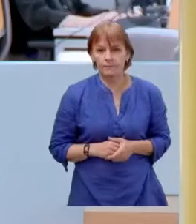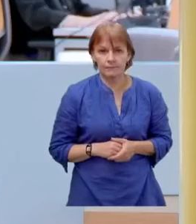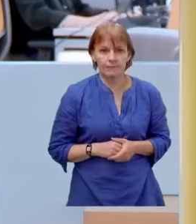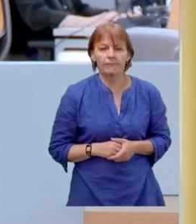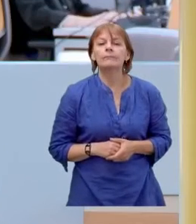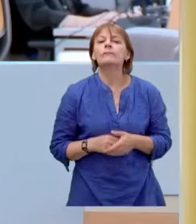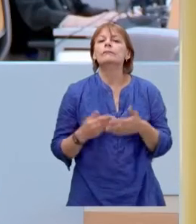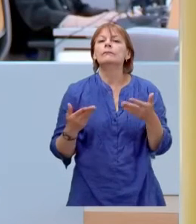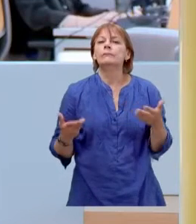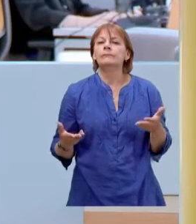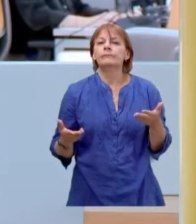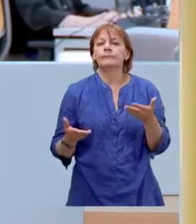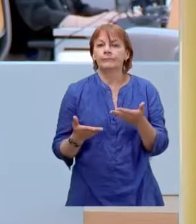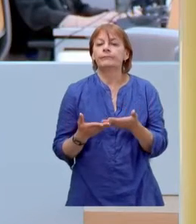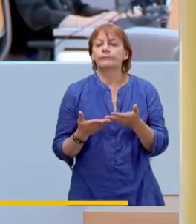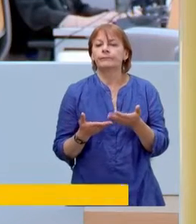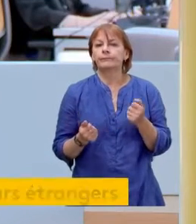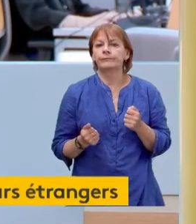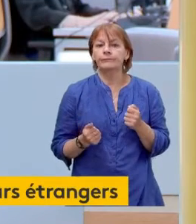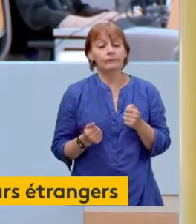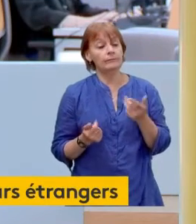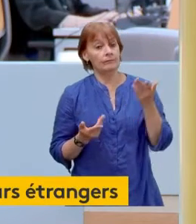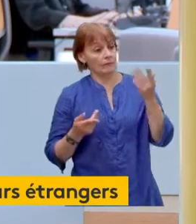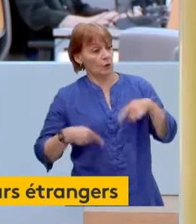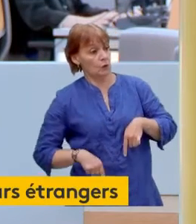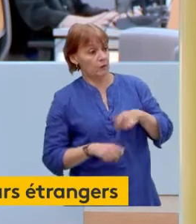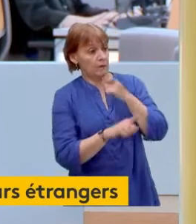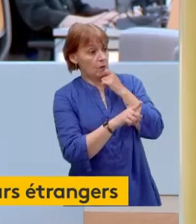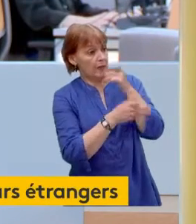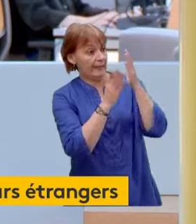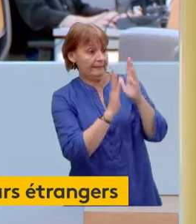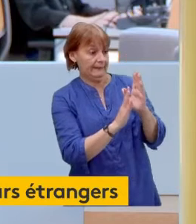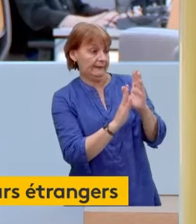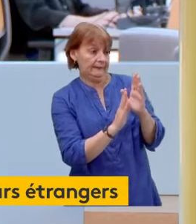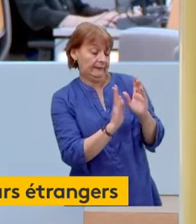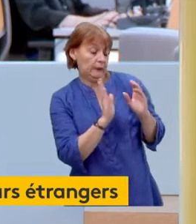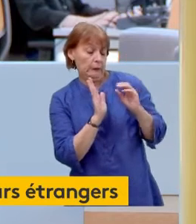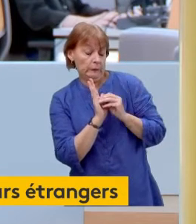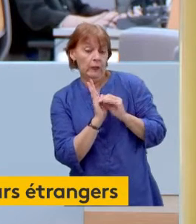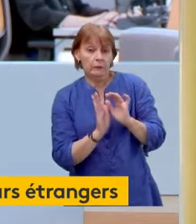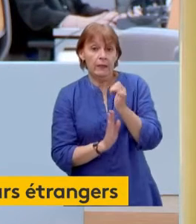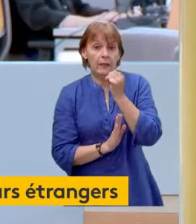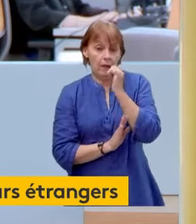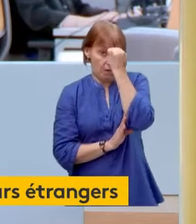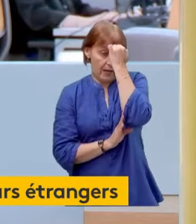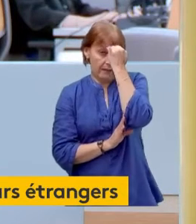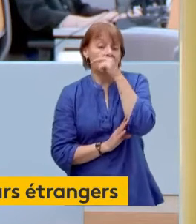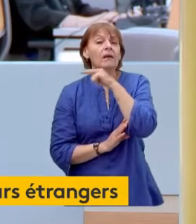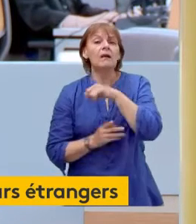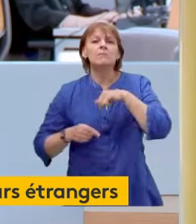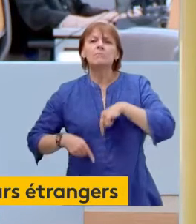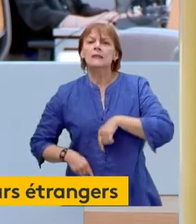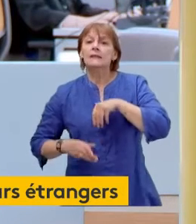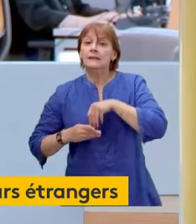Nous prenons note de la décision du gouvernement britannique et nous la regrettons. Réaction du ministre de l'Intérieur français après la